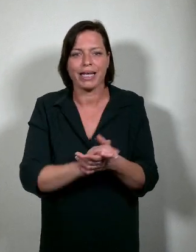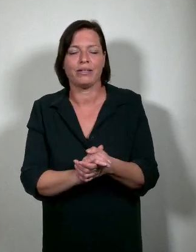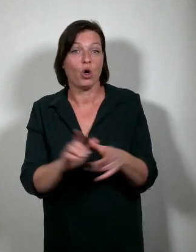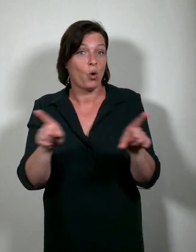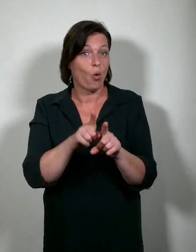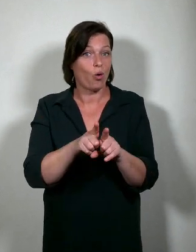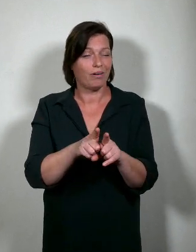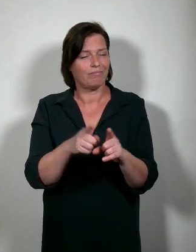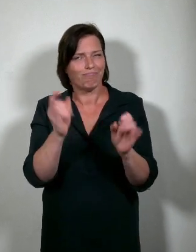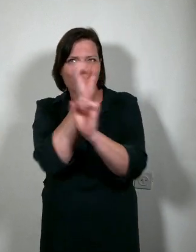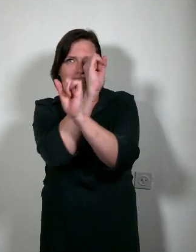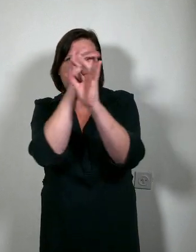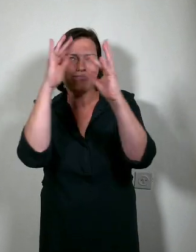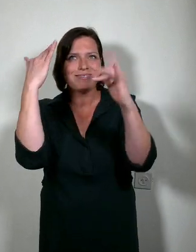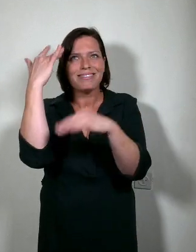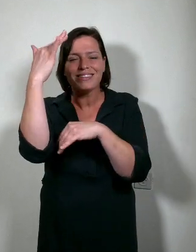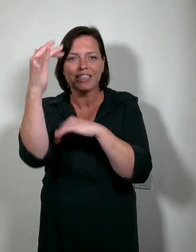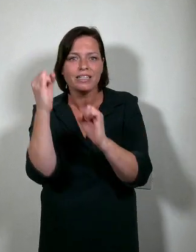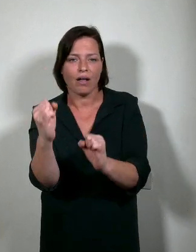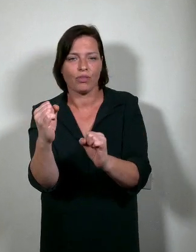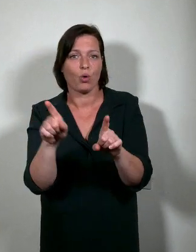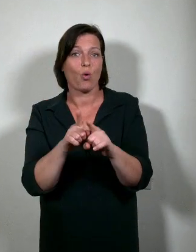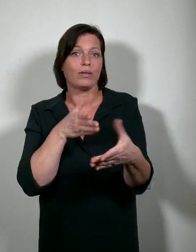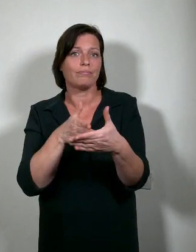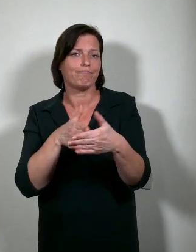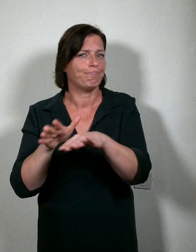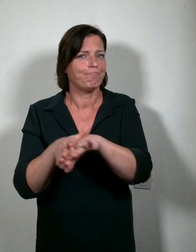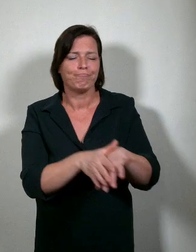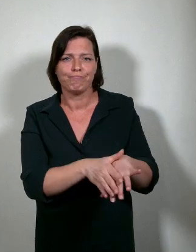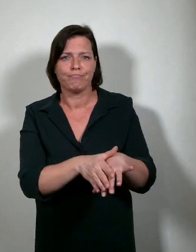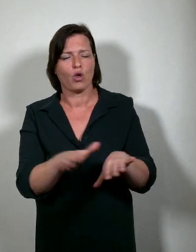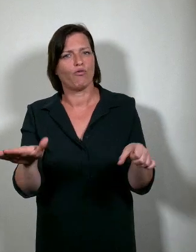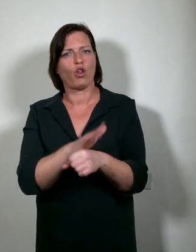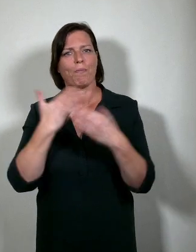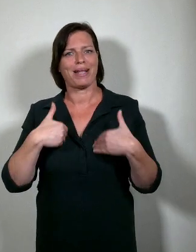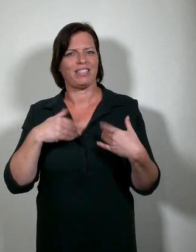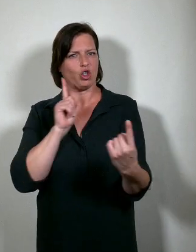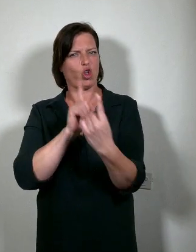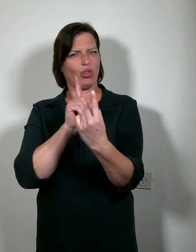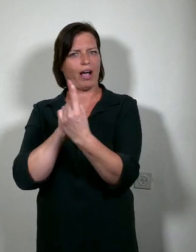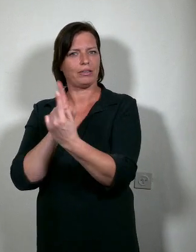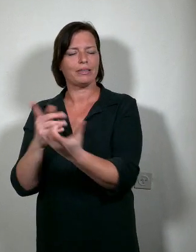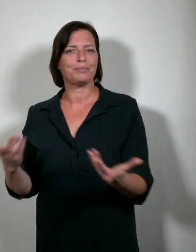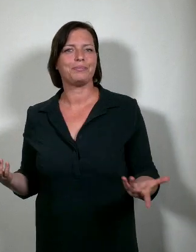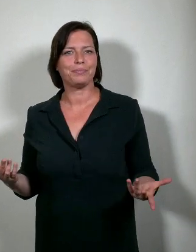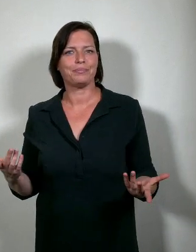Vol overwonnen drempels, vol menselijk compact, bovenal.